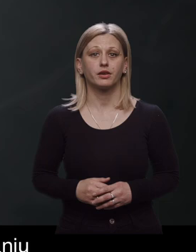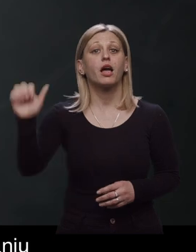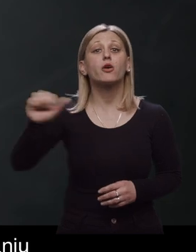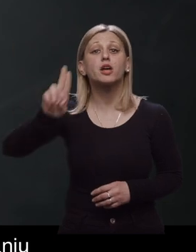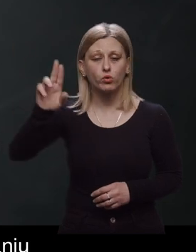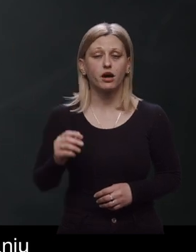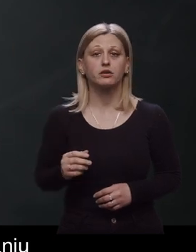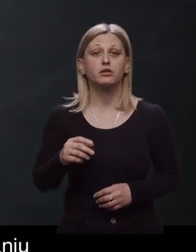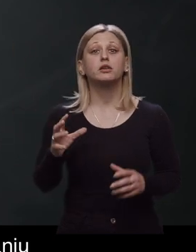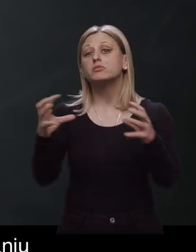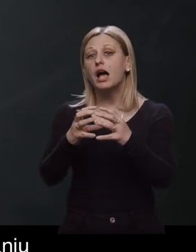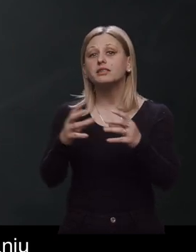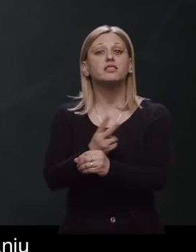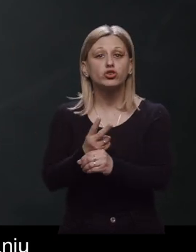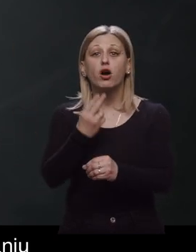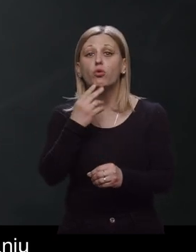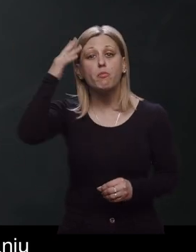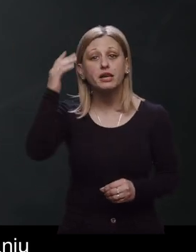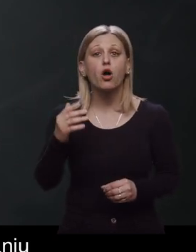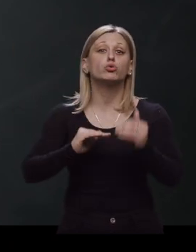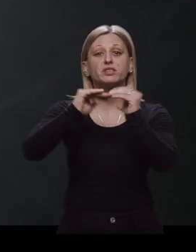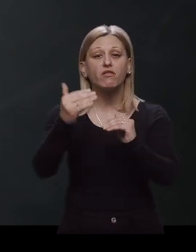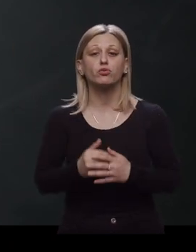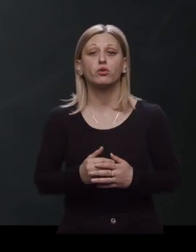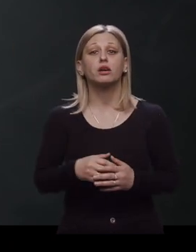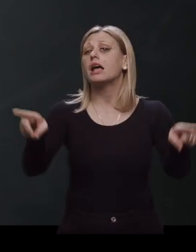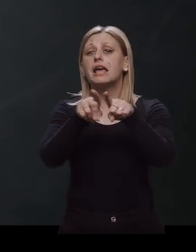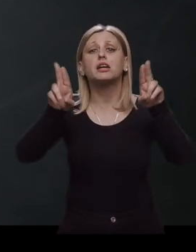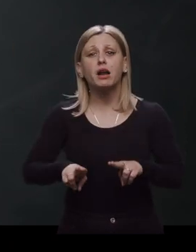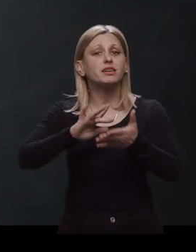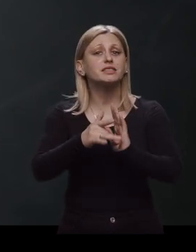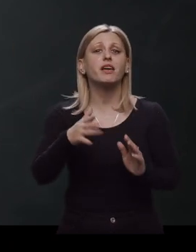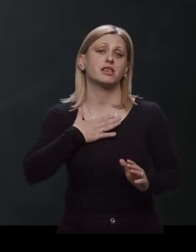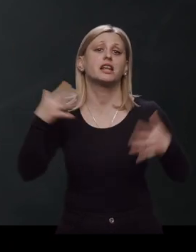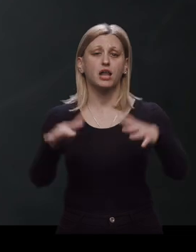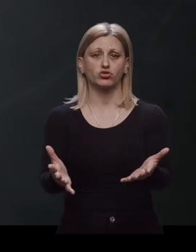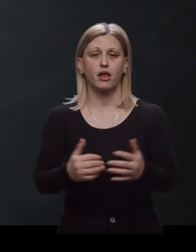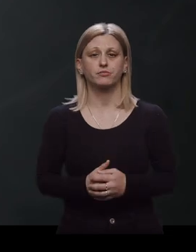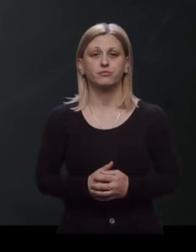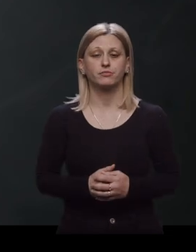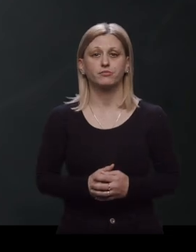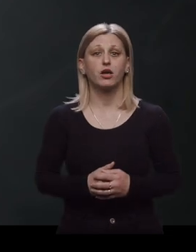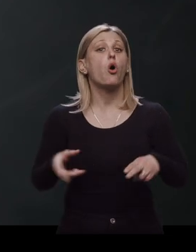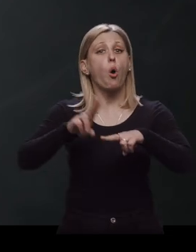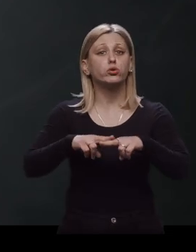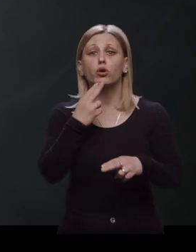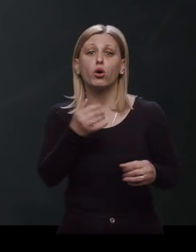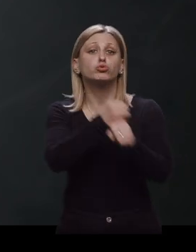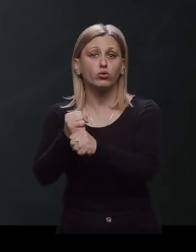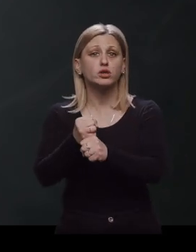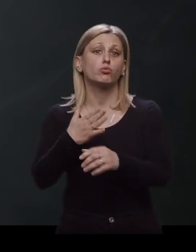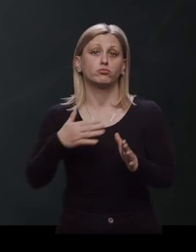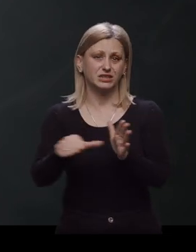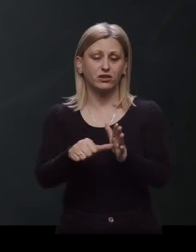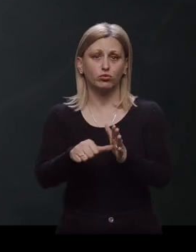Evropska Unija je zajednica država koja brinu o uspostavljanju jednakih prava za sve njene građani i građanke. Odluke